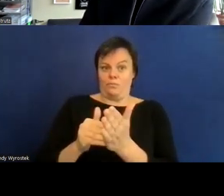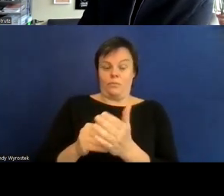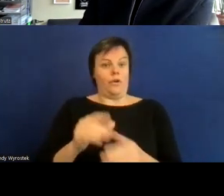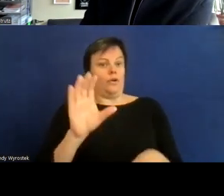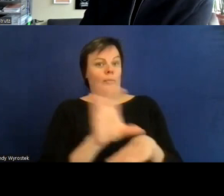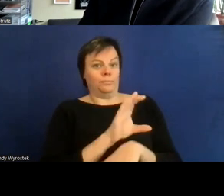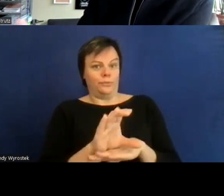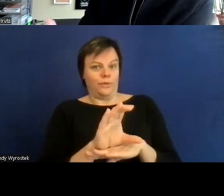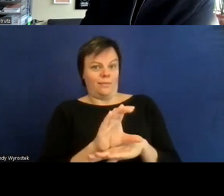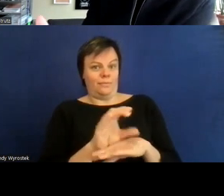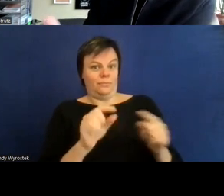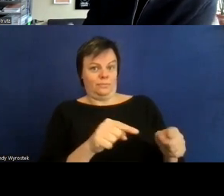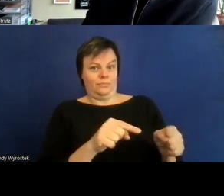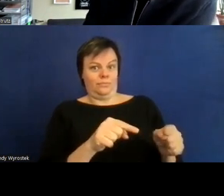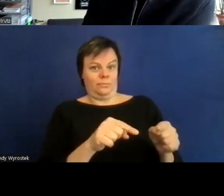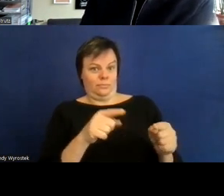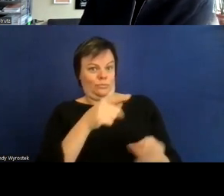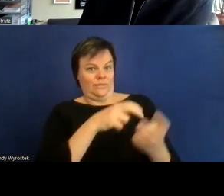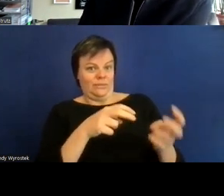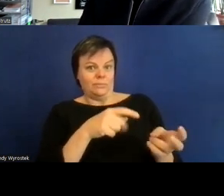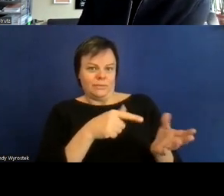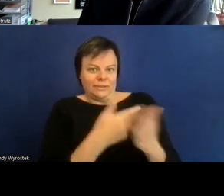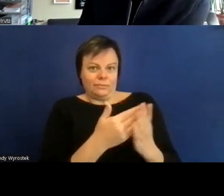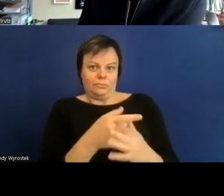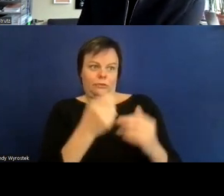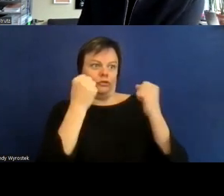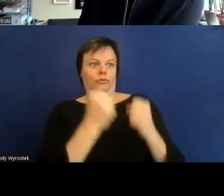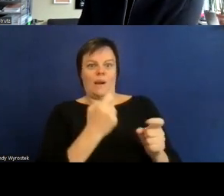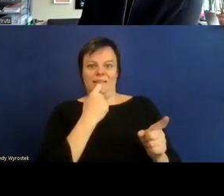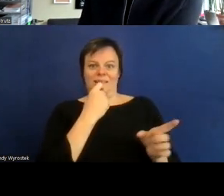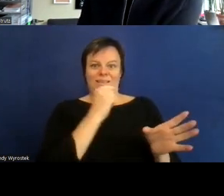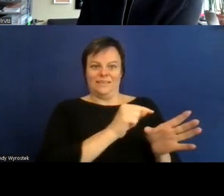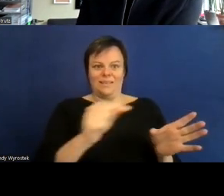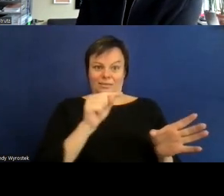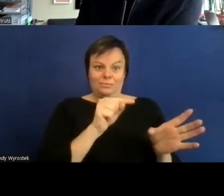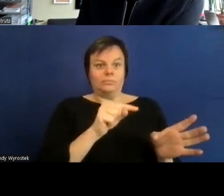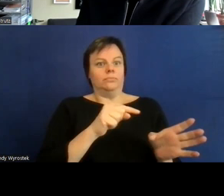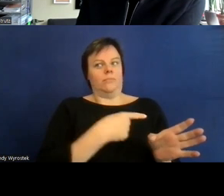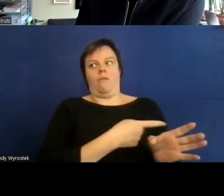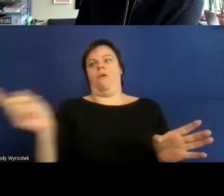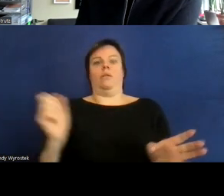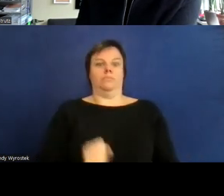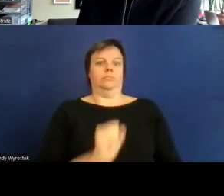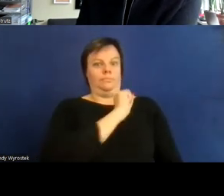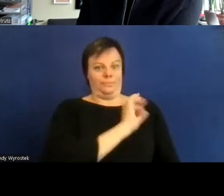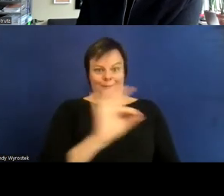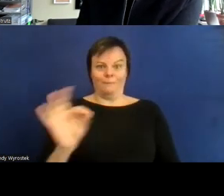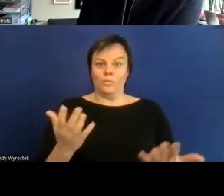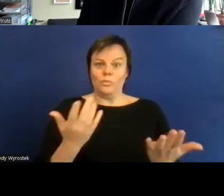ganz stark darum geht eine intuitive und eine einfache Form der Bedienbarkeit anzubieten Text statt Bild